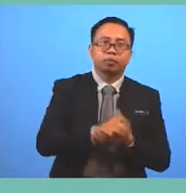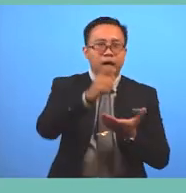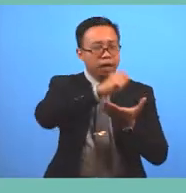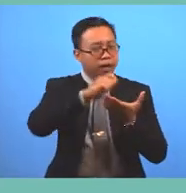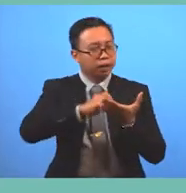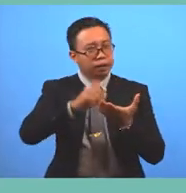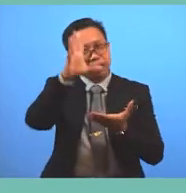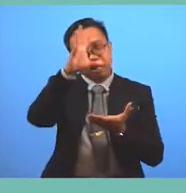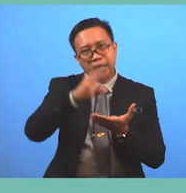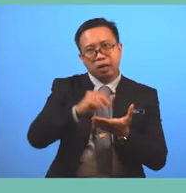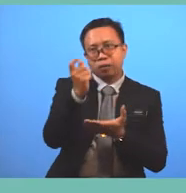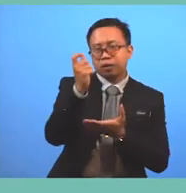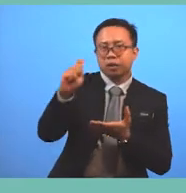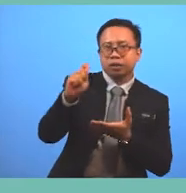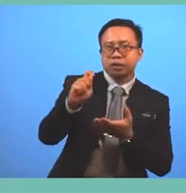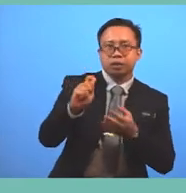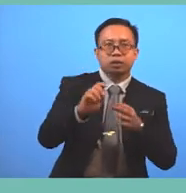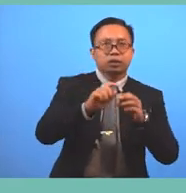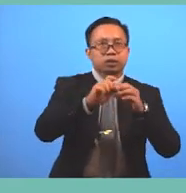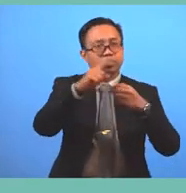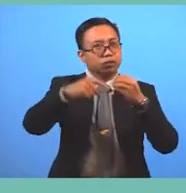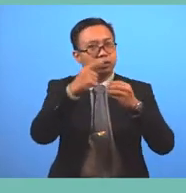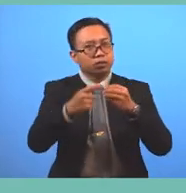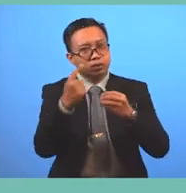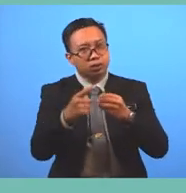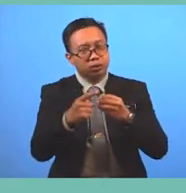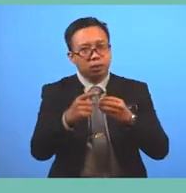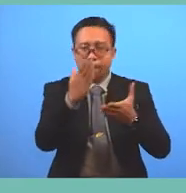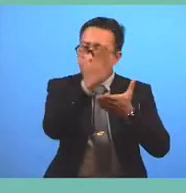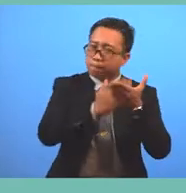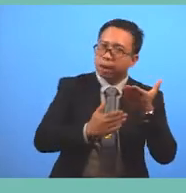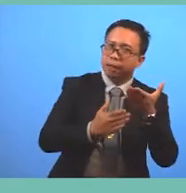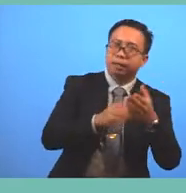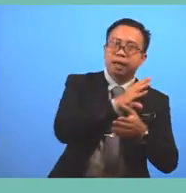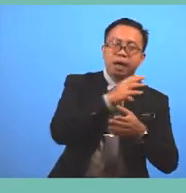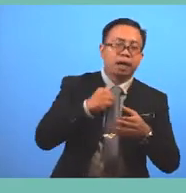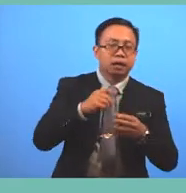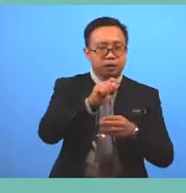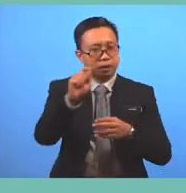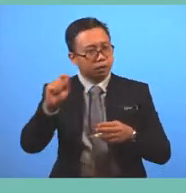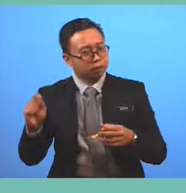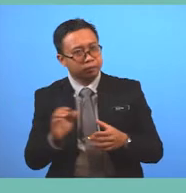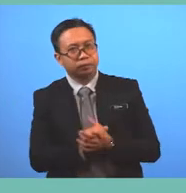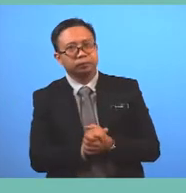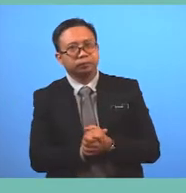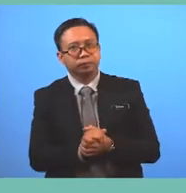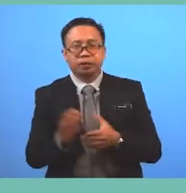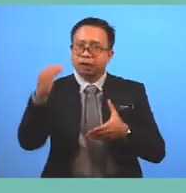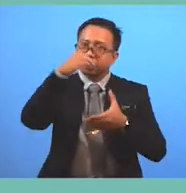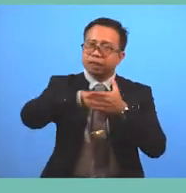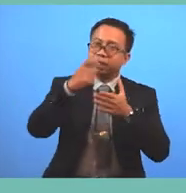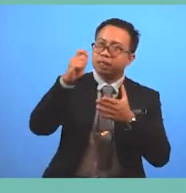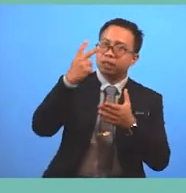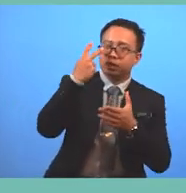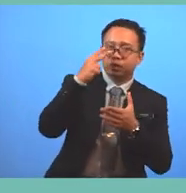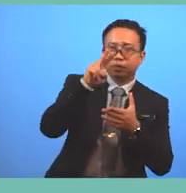writing down The description Of the most significant Parts and details Which you will include